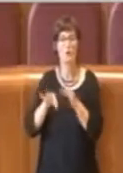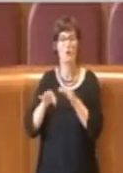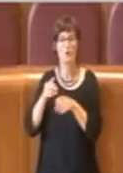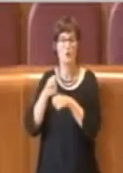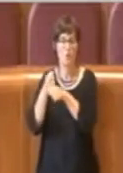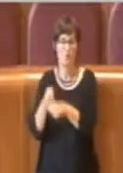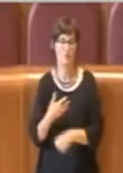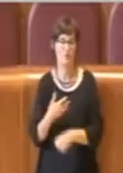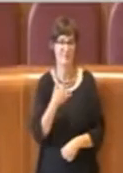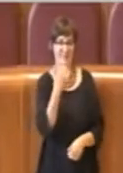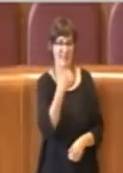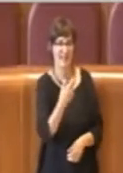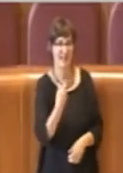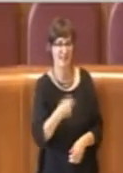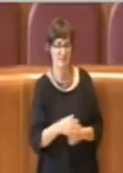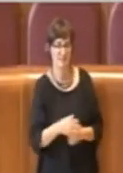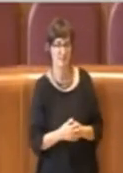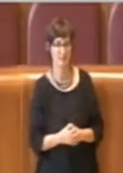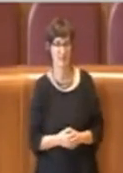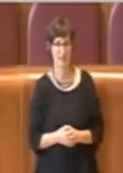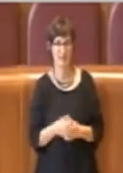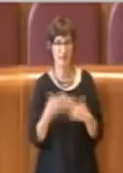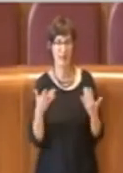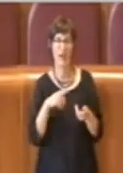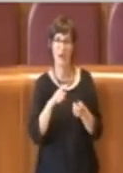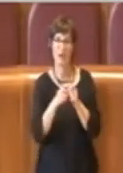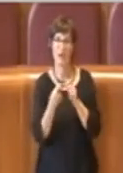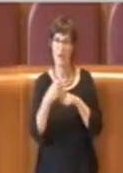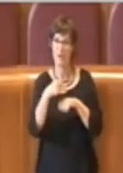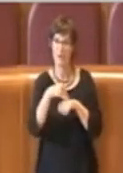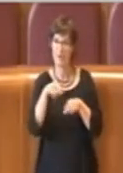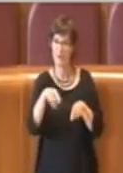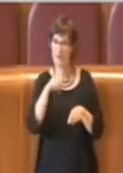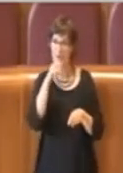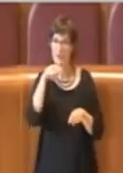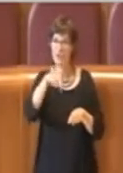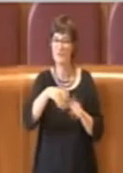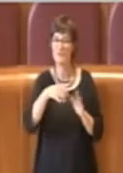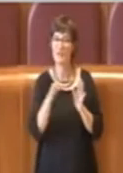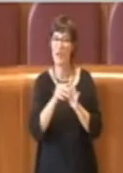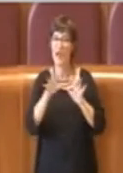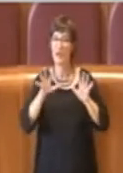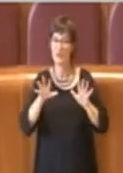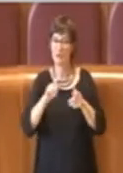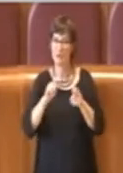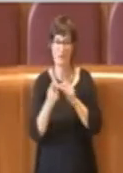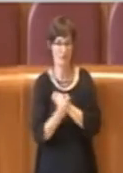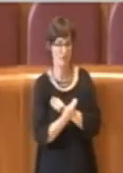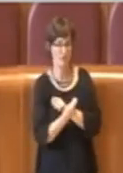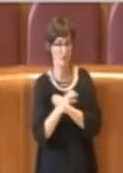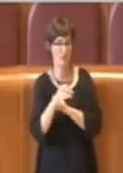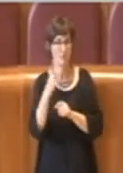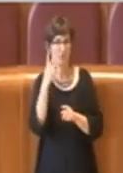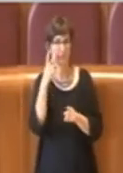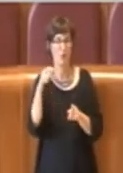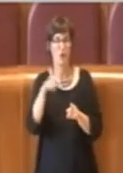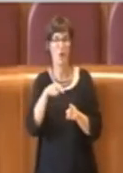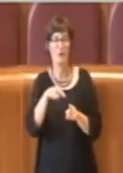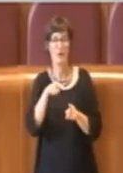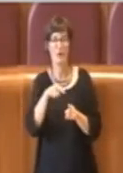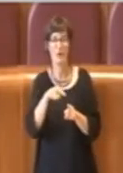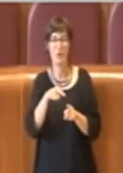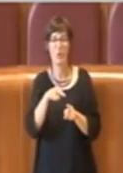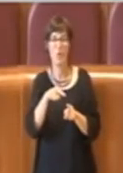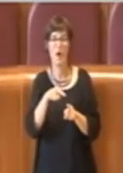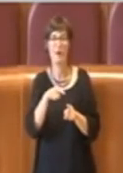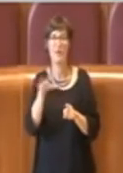Sì, grazie Presidente. Con questo ammendamento andiamo a rimodulare l'articolo 10 che riguarda principalmente l'elezione della